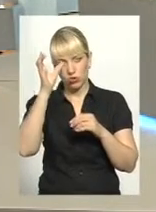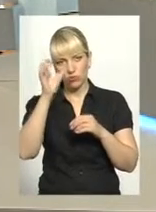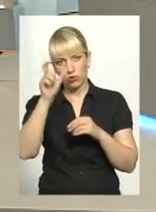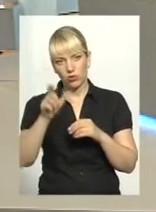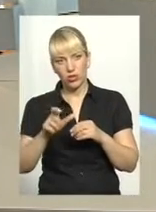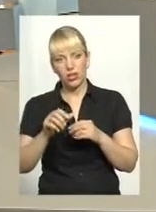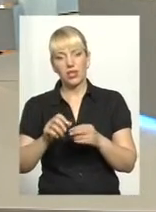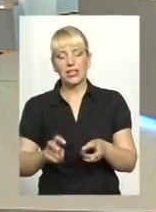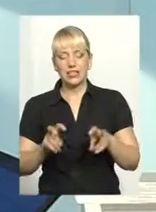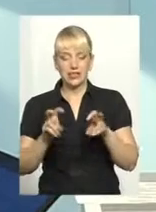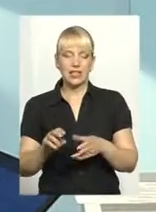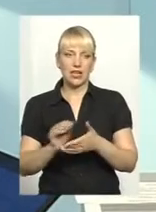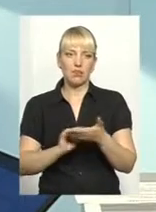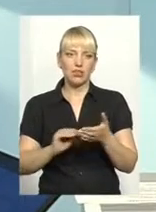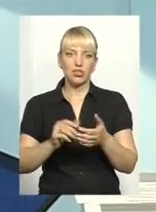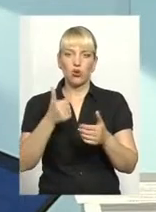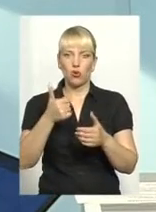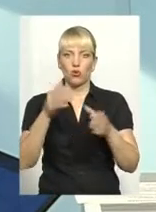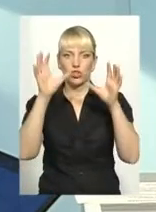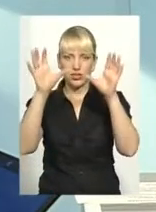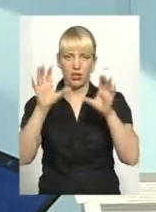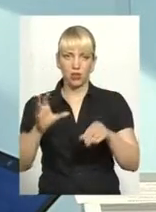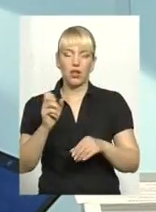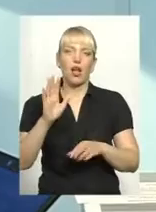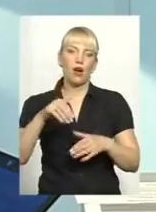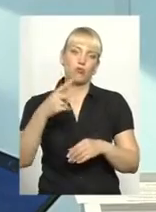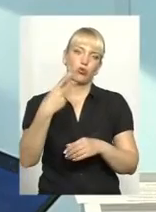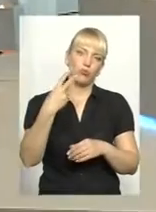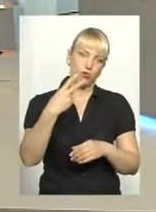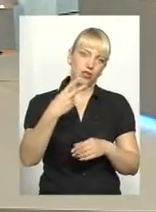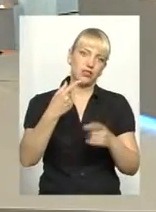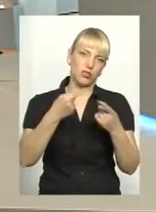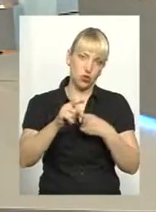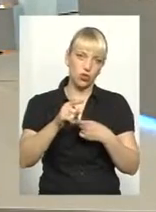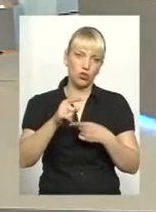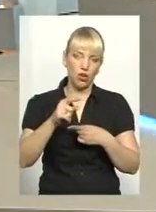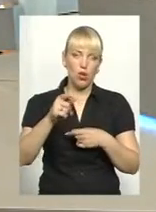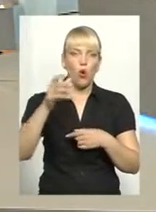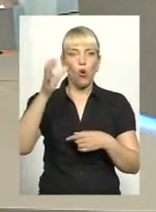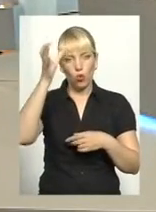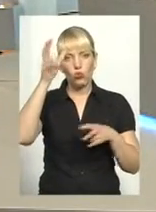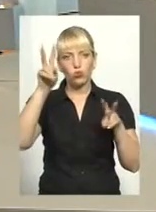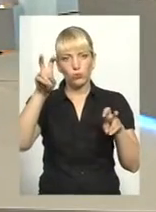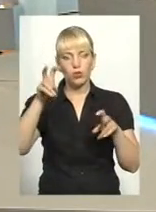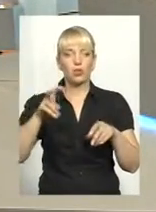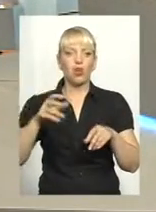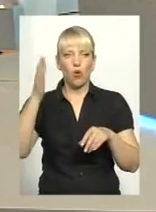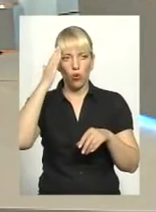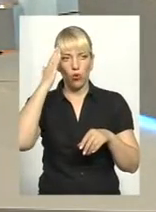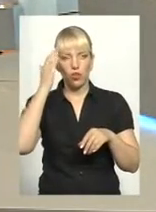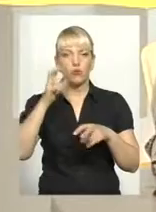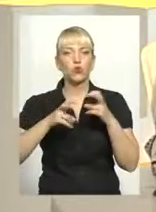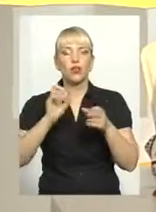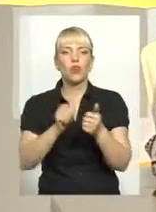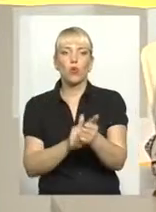і пише хороший закон, а потім 20 інших розумних гулів сідають і шукають, як тої закону обійти, що ми все-таки